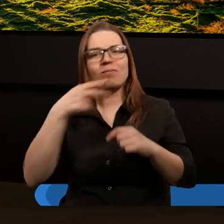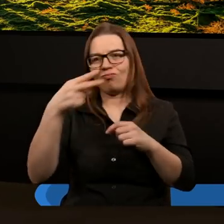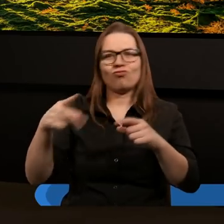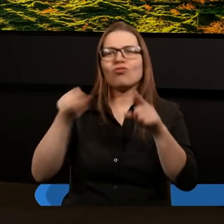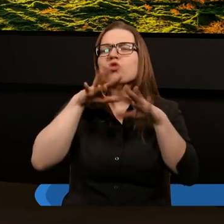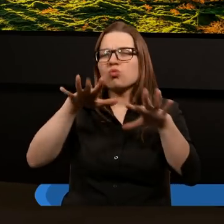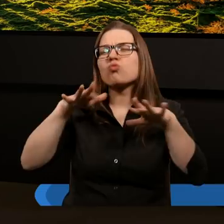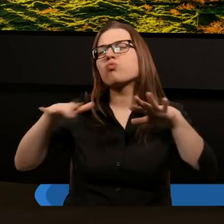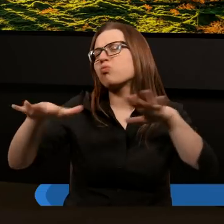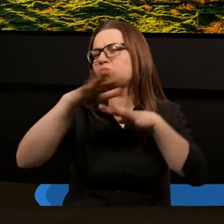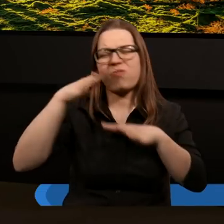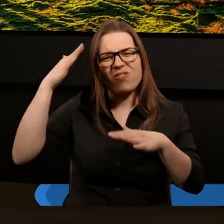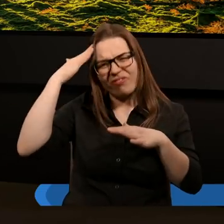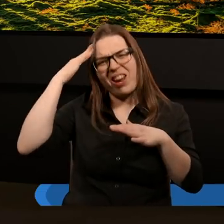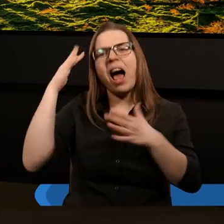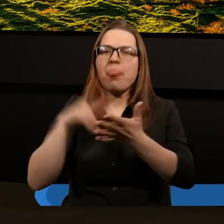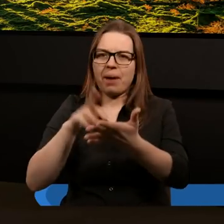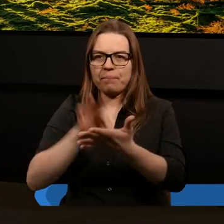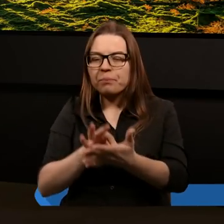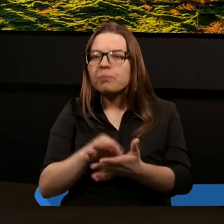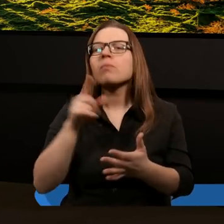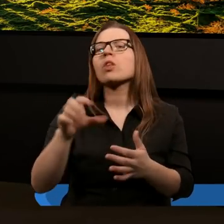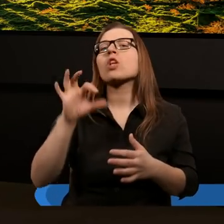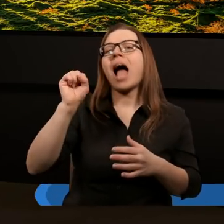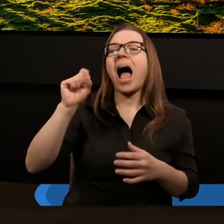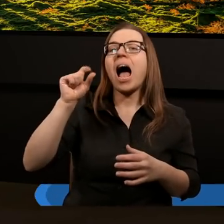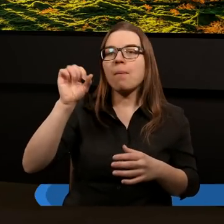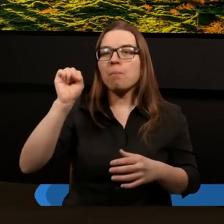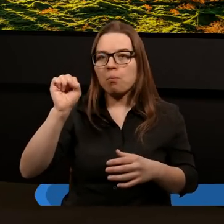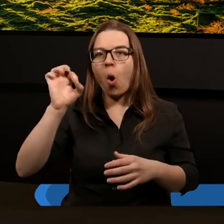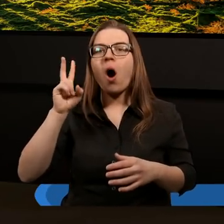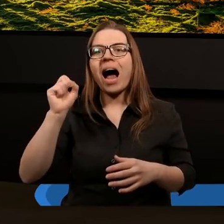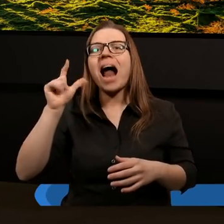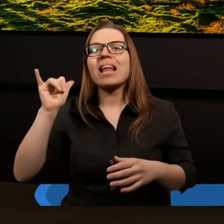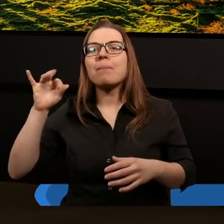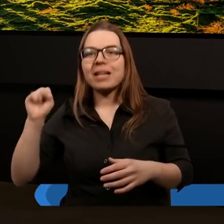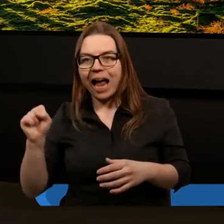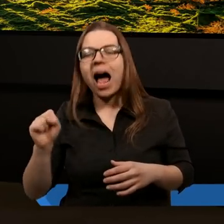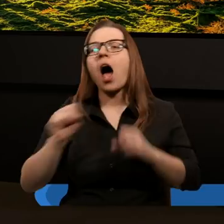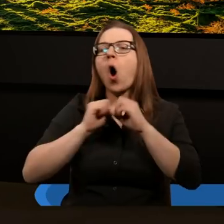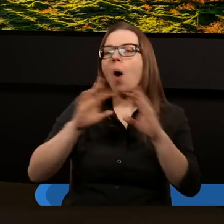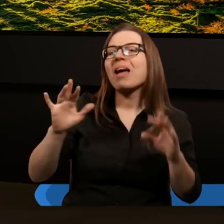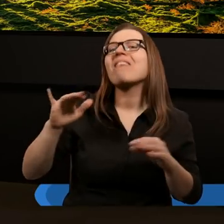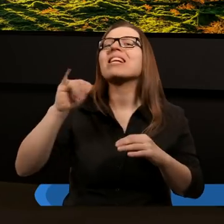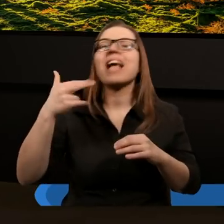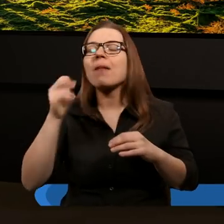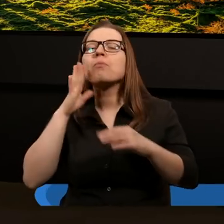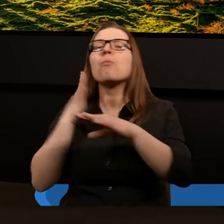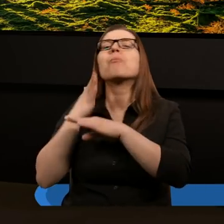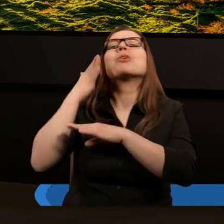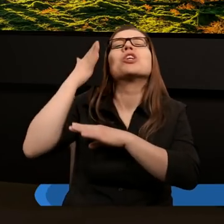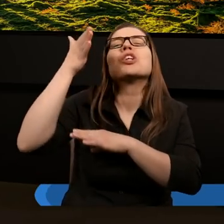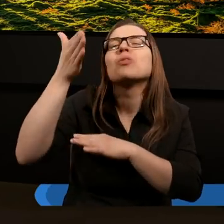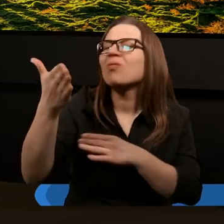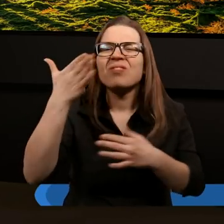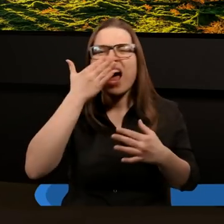będziemy studiowali Księgę Apokalipsy, co oznacza Księgę Objawienia Przyszłości. Bóg w swojej